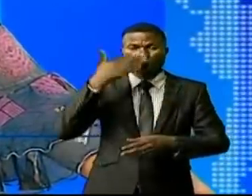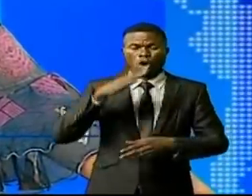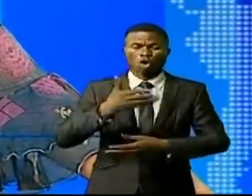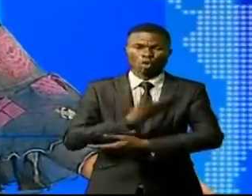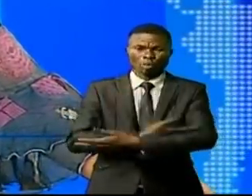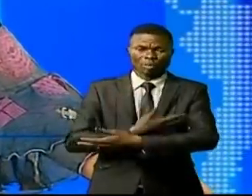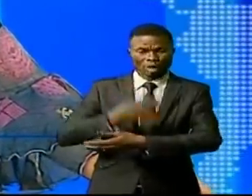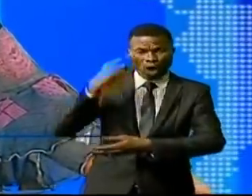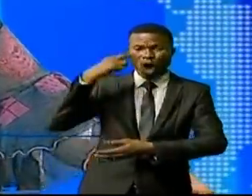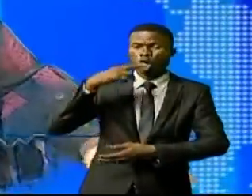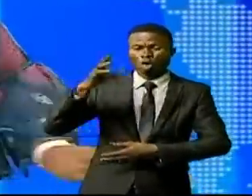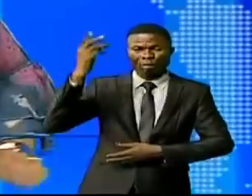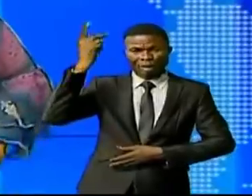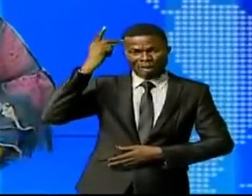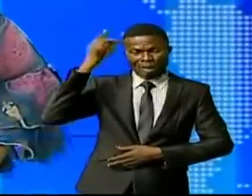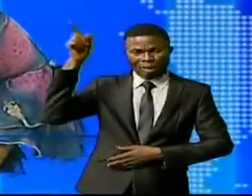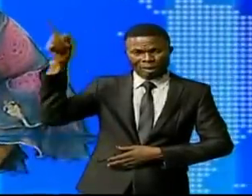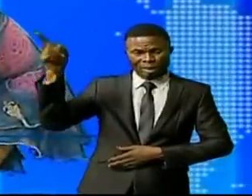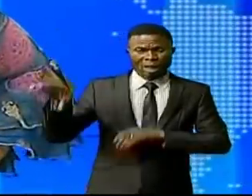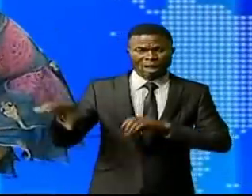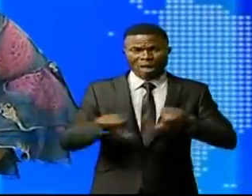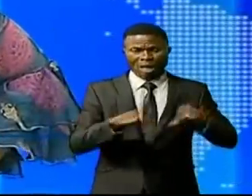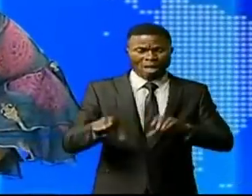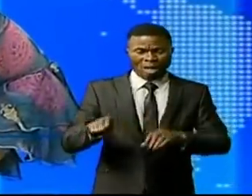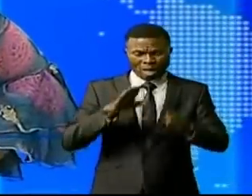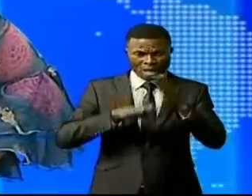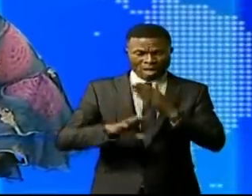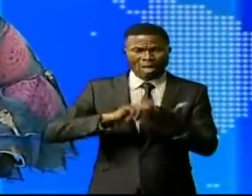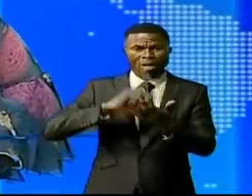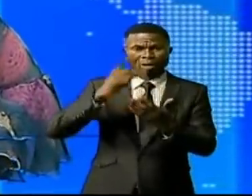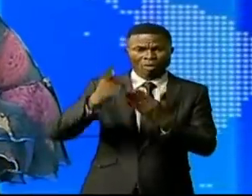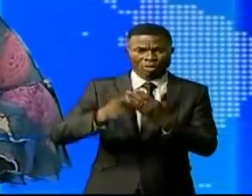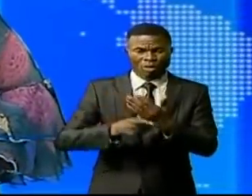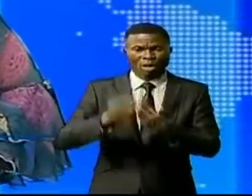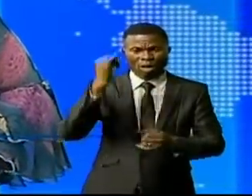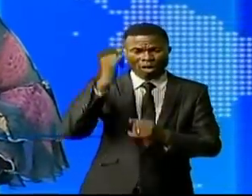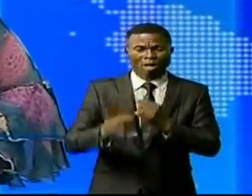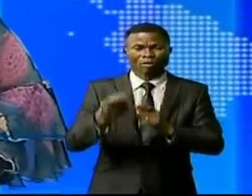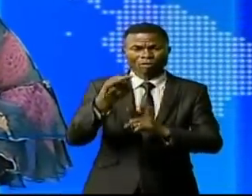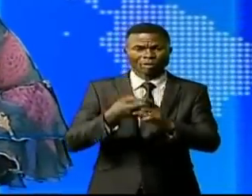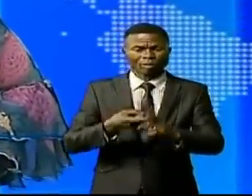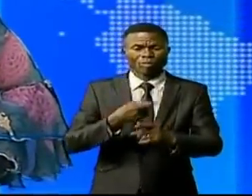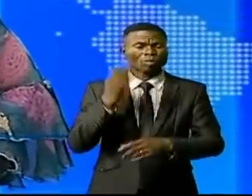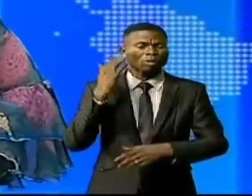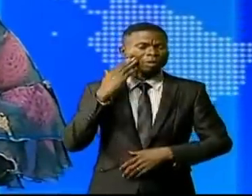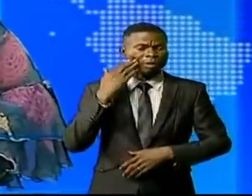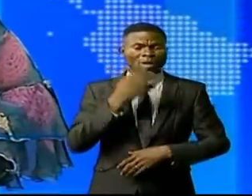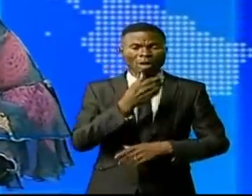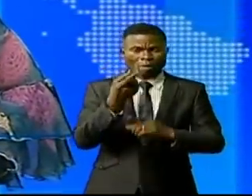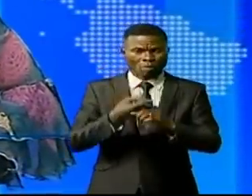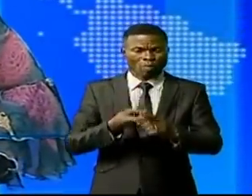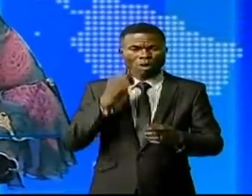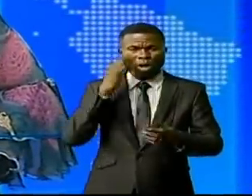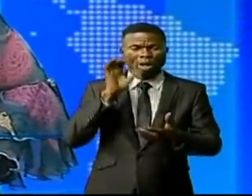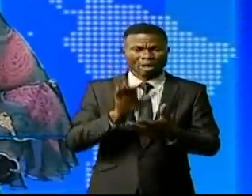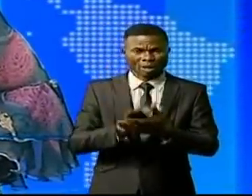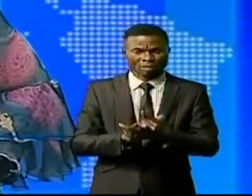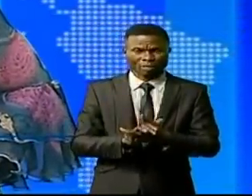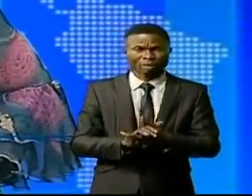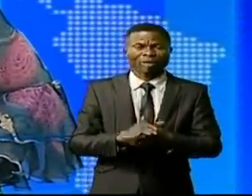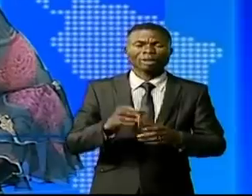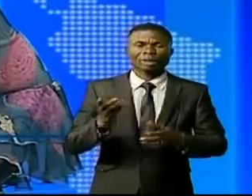universitaires de Kinshasa. Une activité qui entre dans le cadre de la clôture du mois de mars au mois de la femme avec